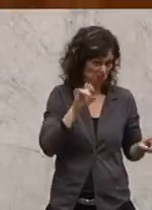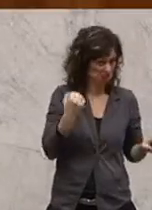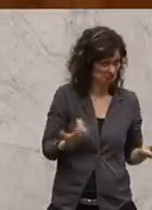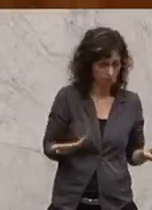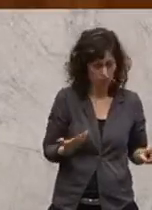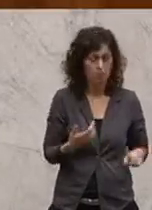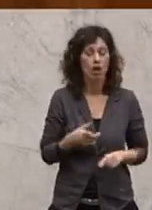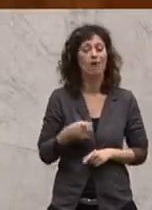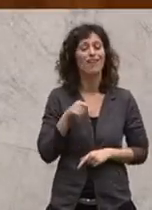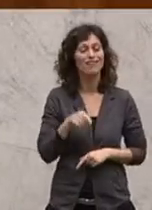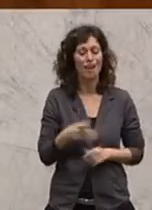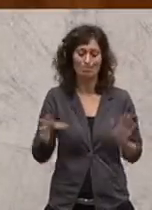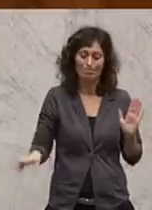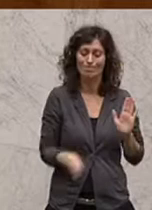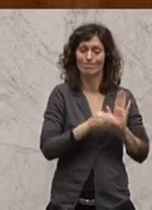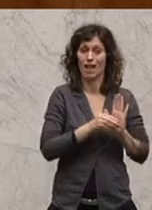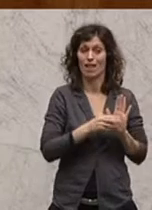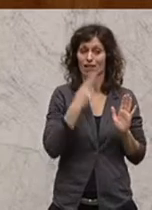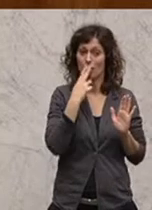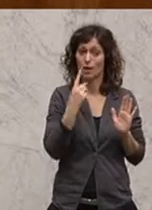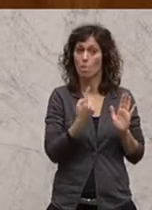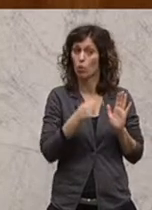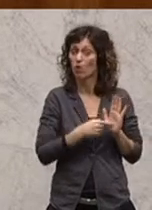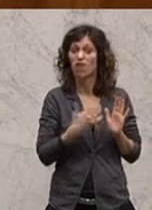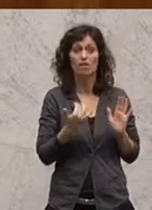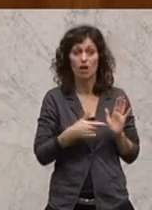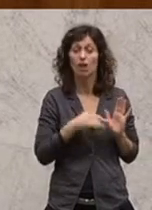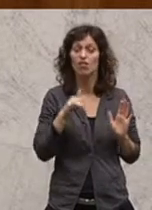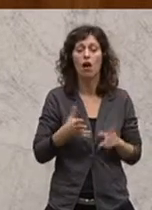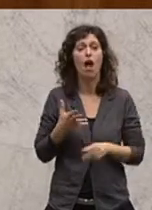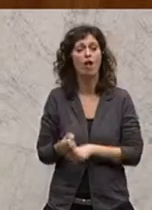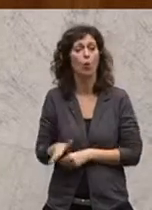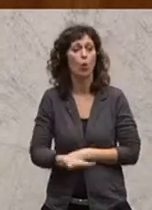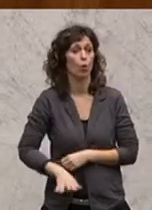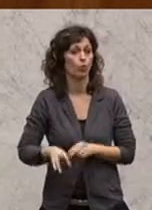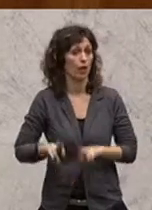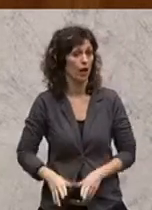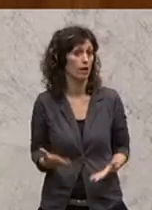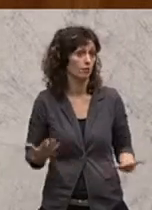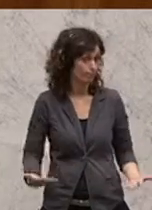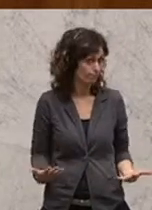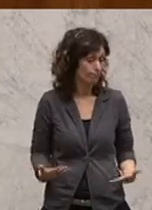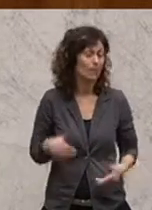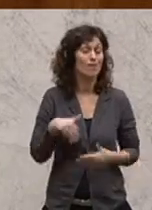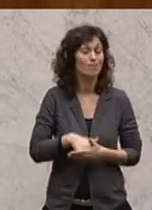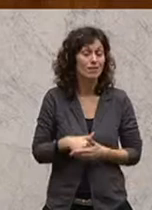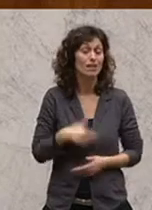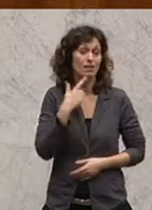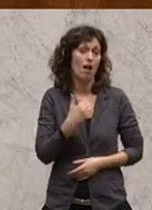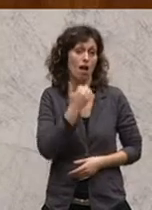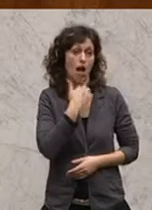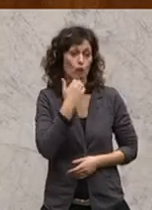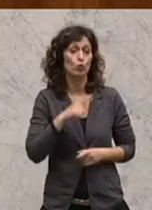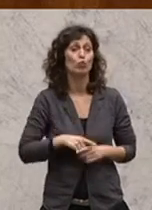Übernahme in das Tabakmonopol einen Eingriff in die Grundrechte darstellt, nämlich Eigentums und Erwerbsfreiheit.